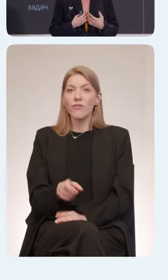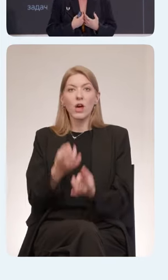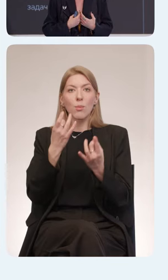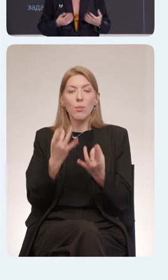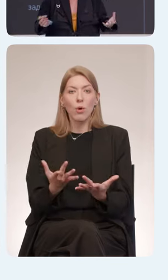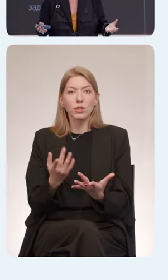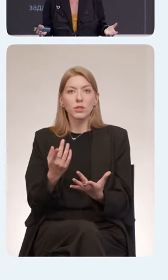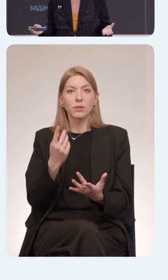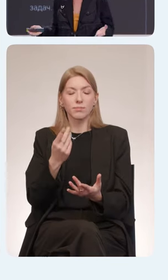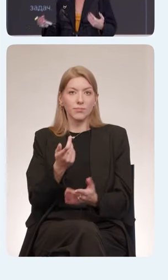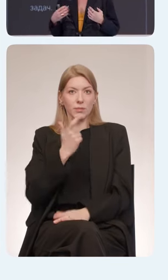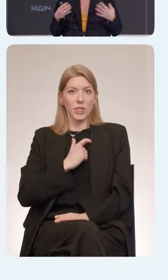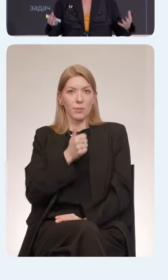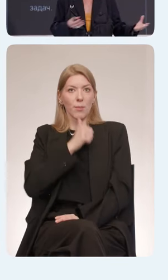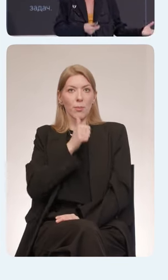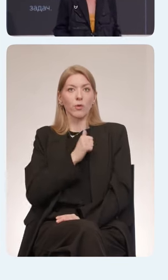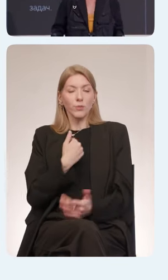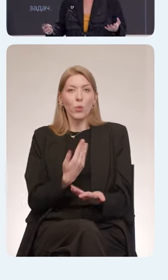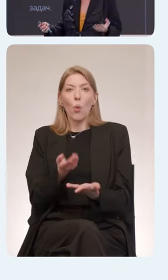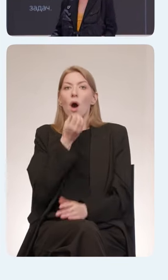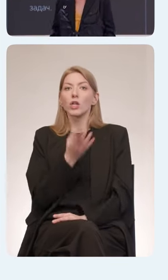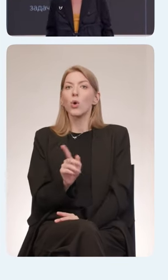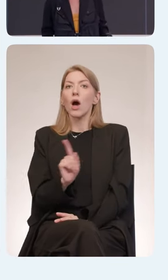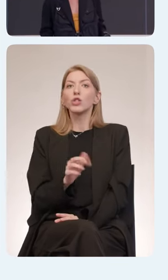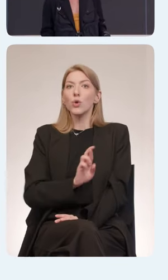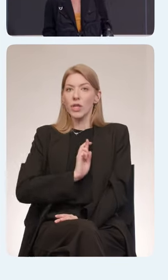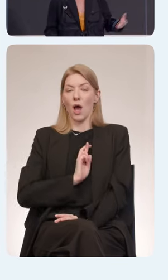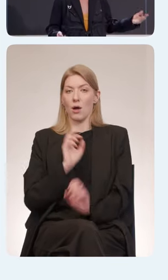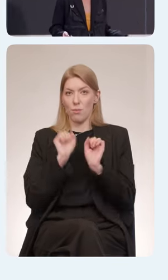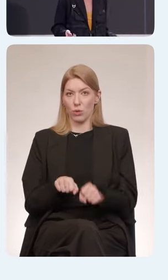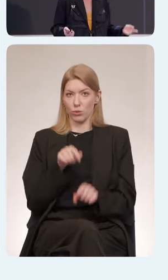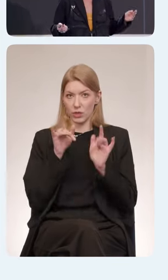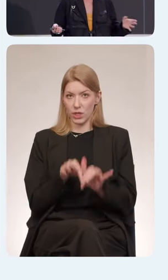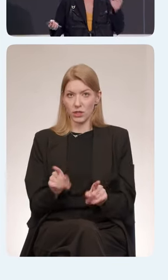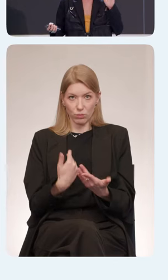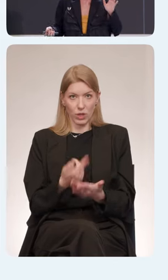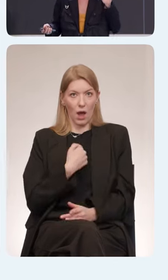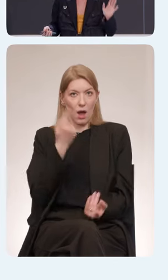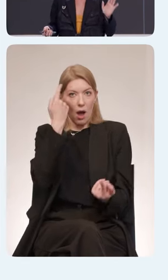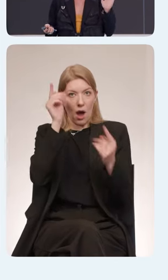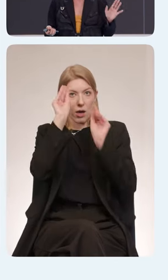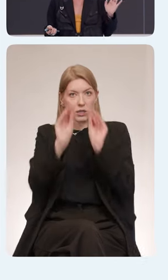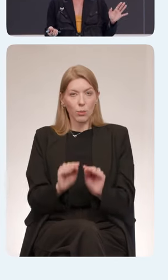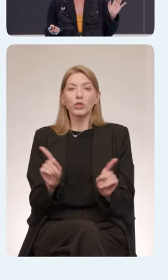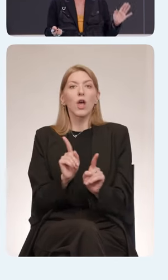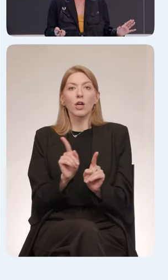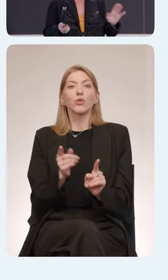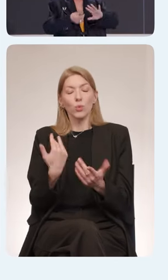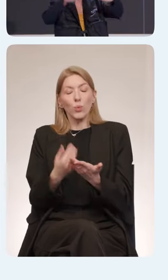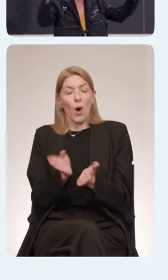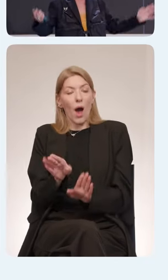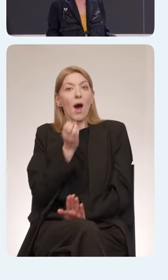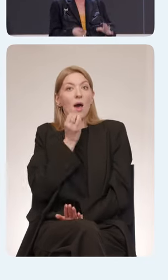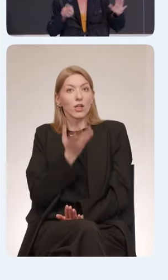примерить это на себя. Хорошо, а что я вот лично я могу сделать, чтобы это получилось, допустим? Я вот разработчик. Хорошо, у разработчиков еще более-менее понятно,